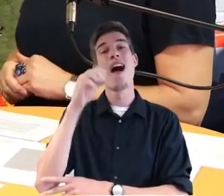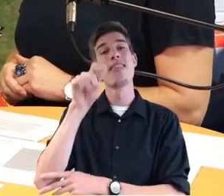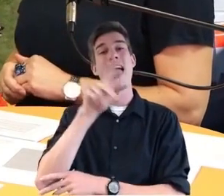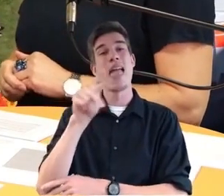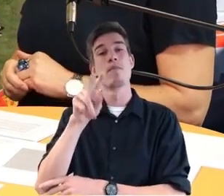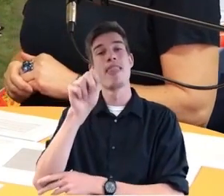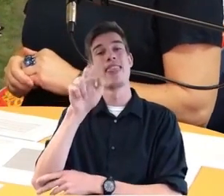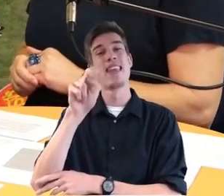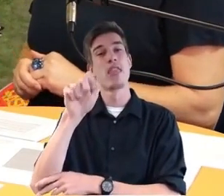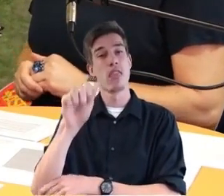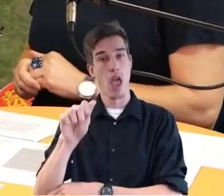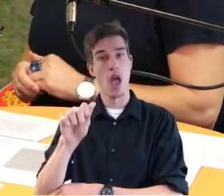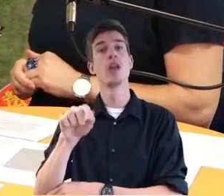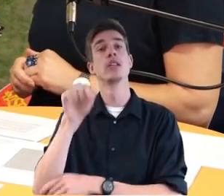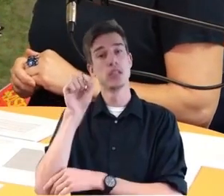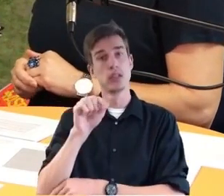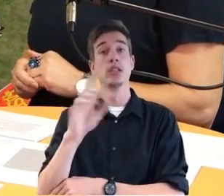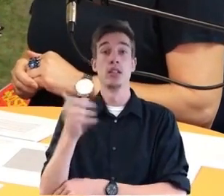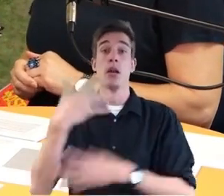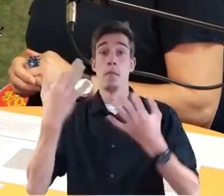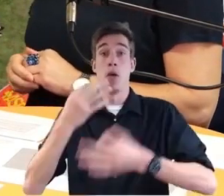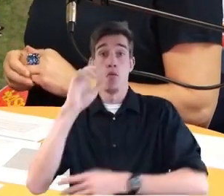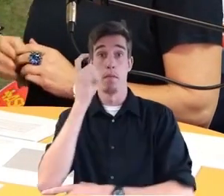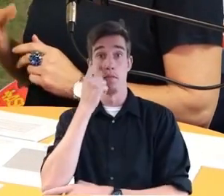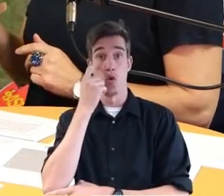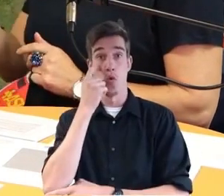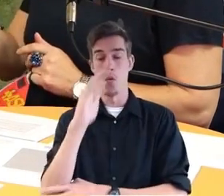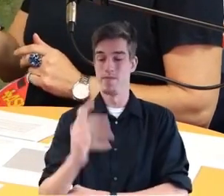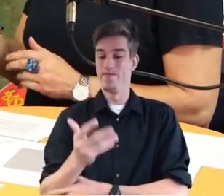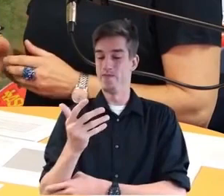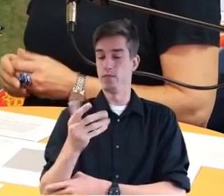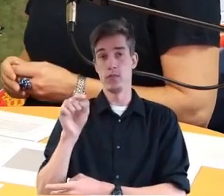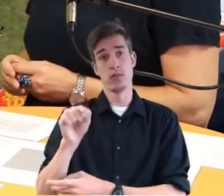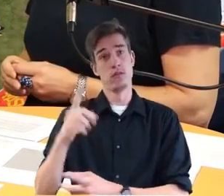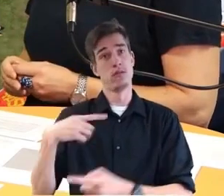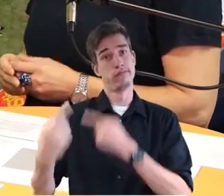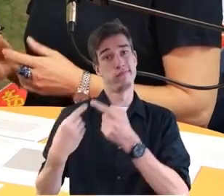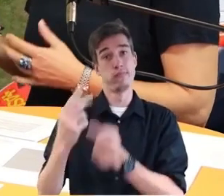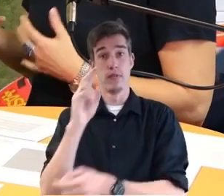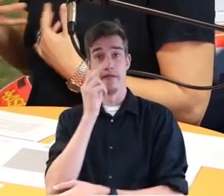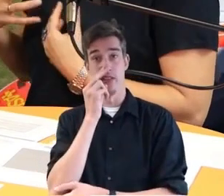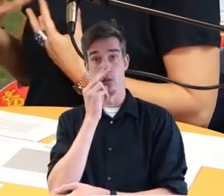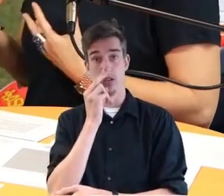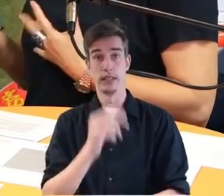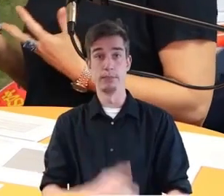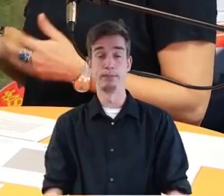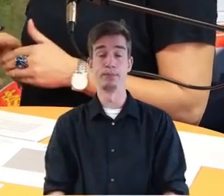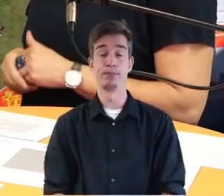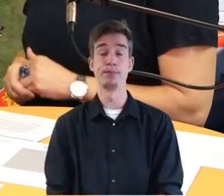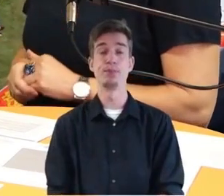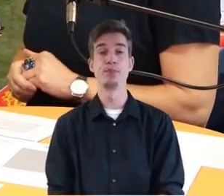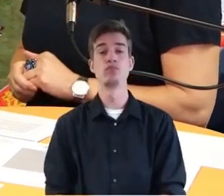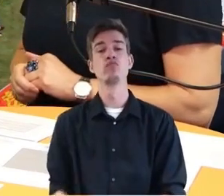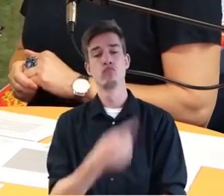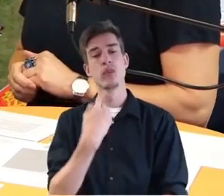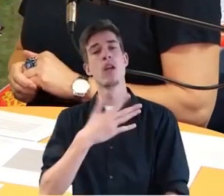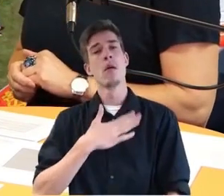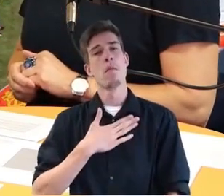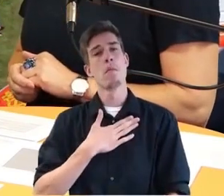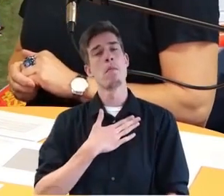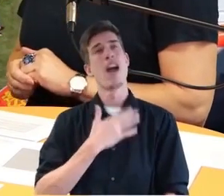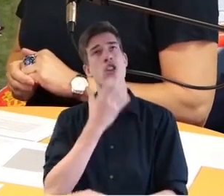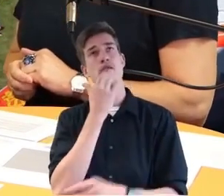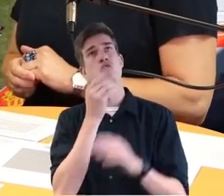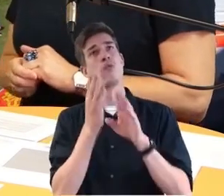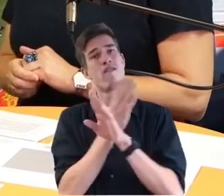die wird natürlich auch erprobt. Und die ist ja im Grunde genommen nach unserem Wunsch auch schon,